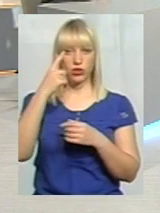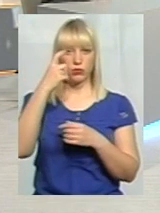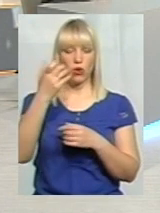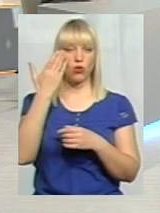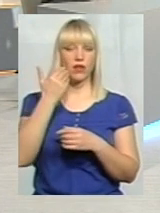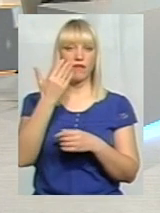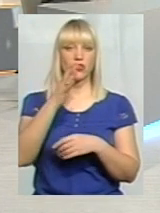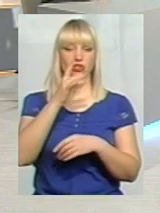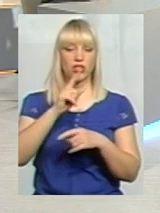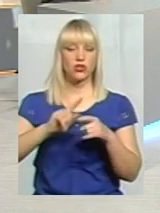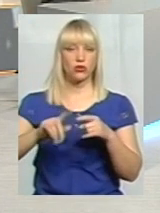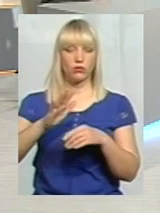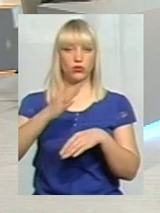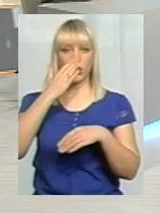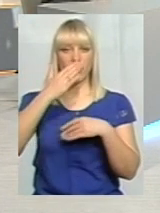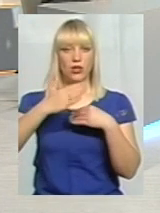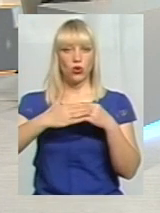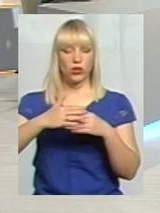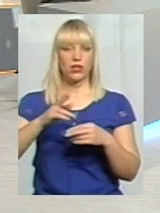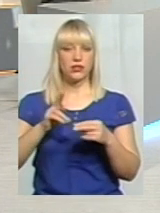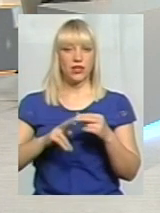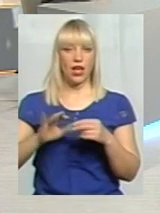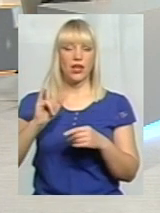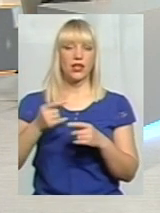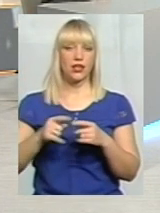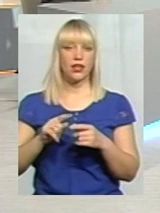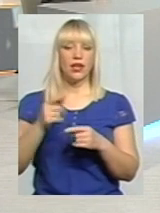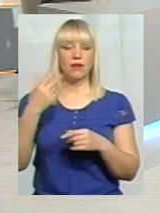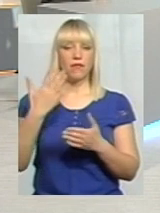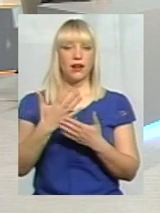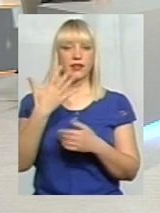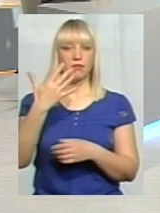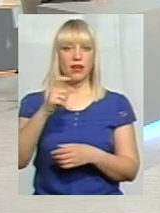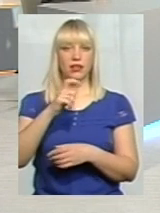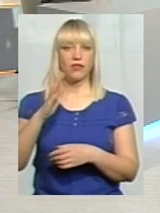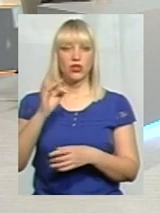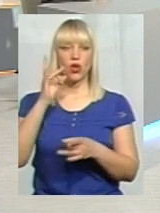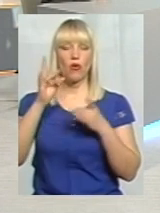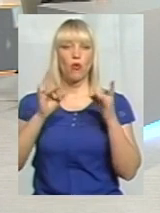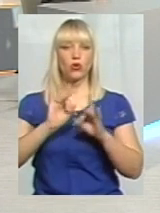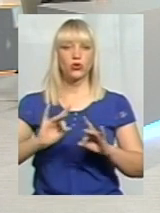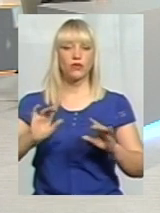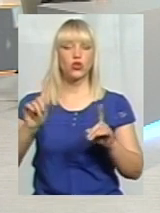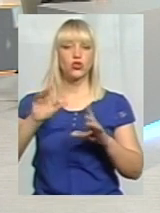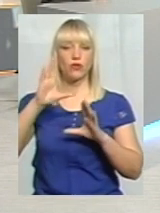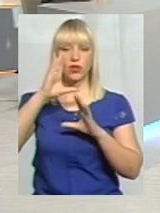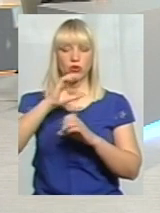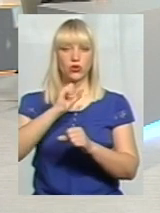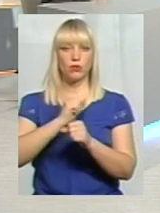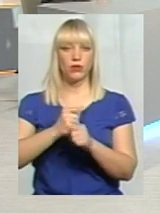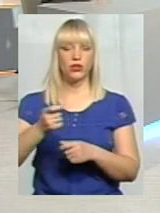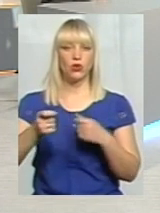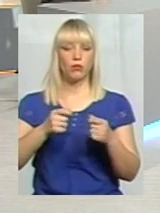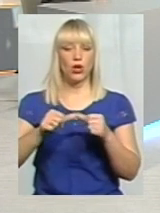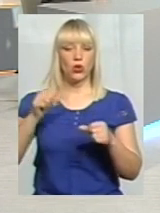добігати кінця, а просто зараз маєте 5 хвилин на озвучення того, що вдалося зробити управління у той рік, і які